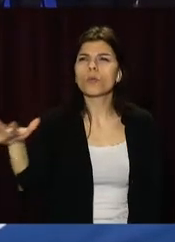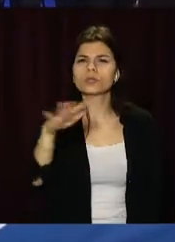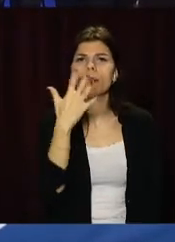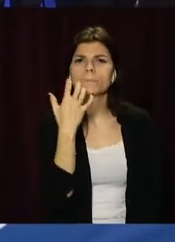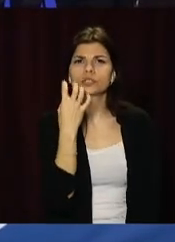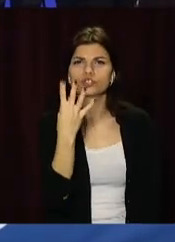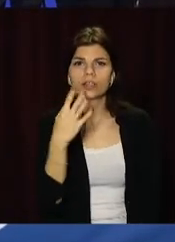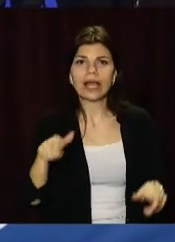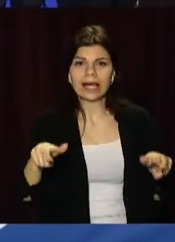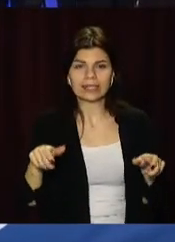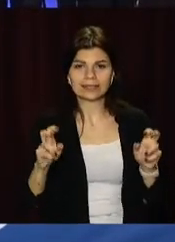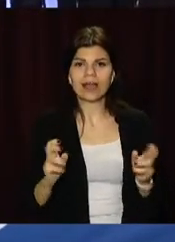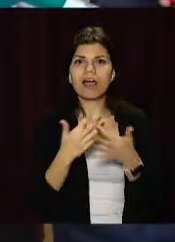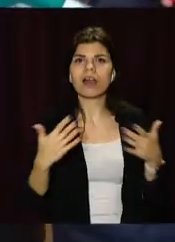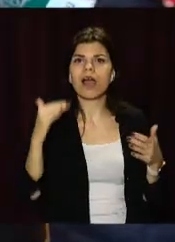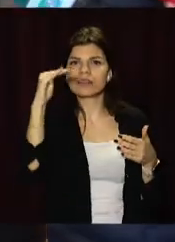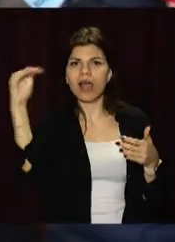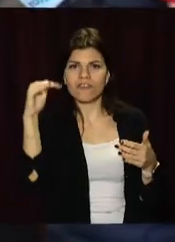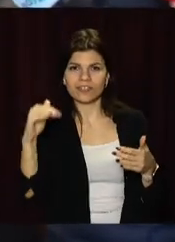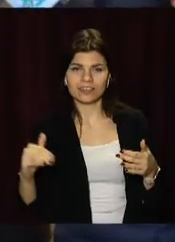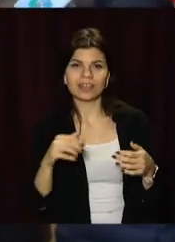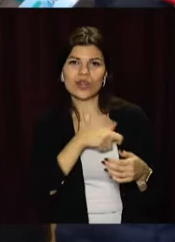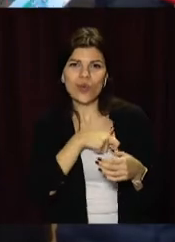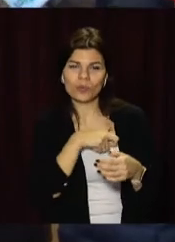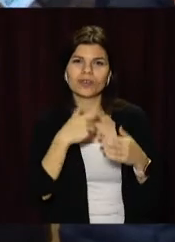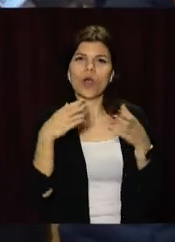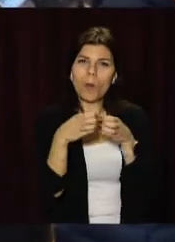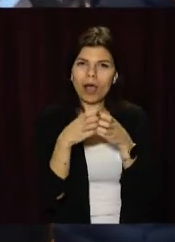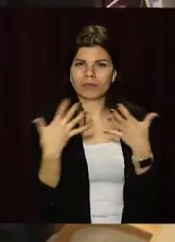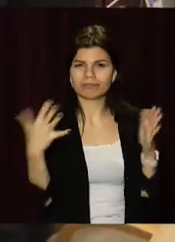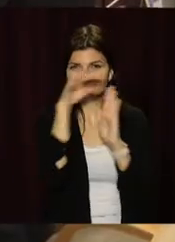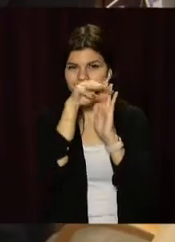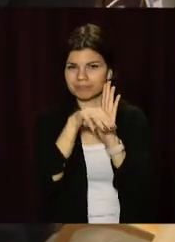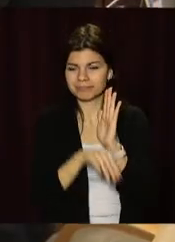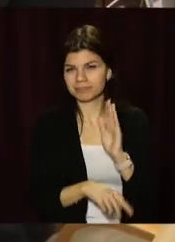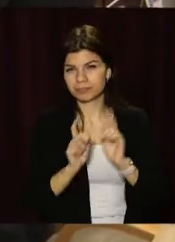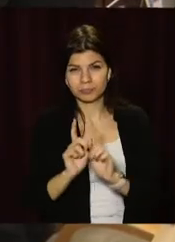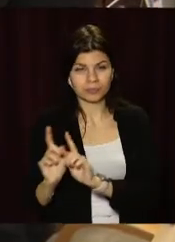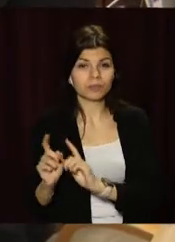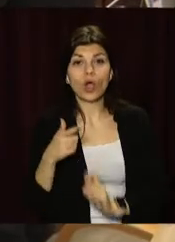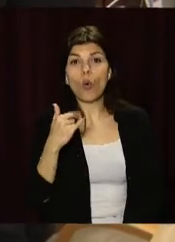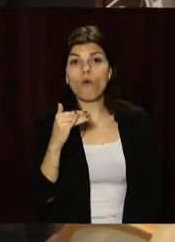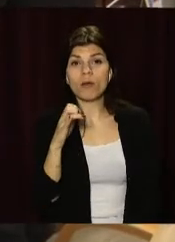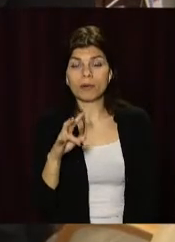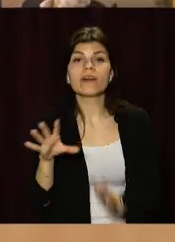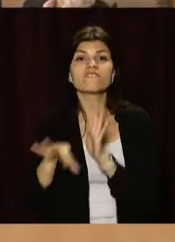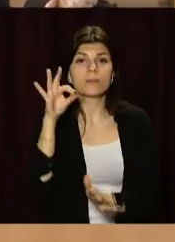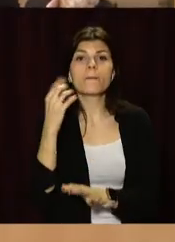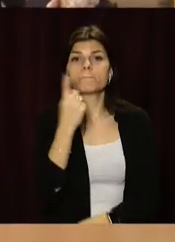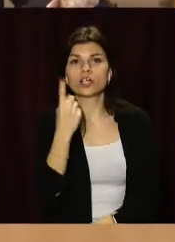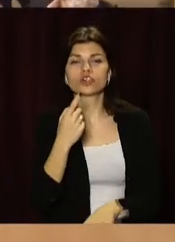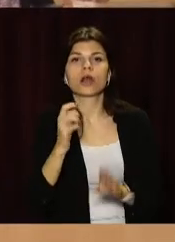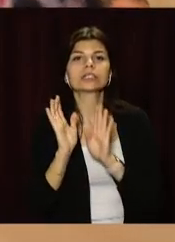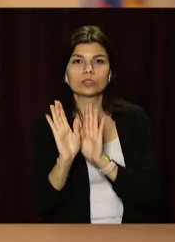504 крісла у радах різних рівнів. В облраді представники ОПЗЖ є в усіх депутатських комісіях, а Геннадія Гуфмана обрали першим